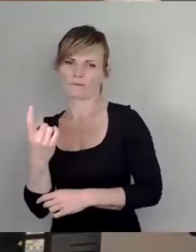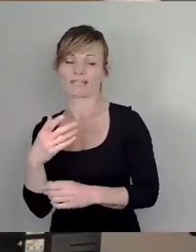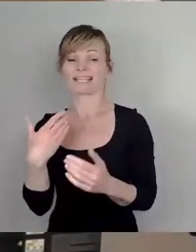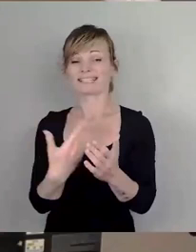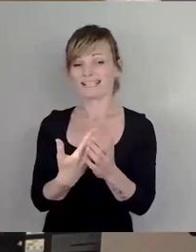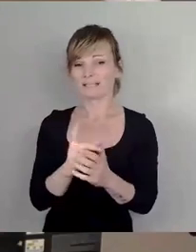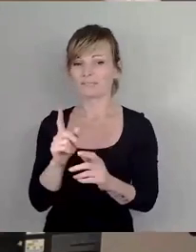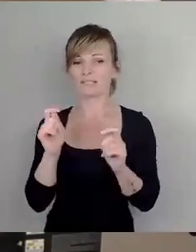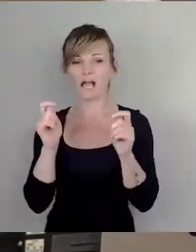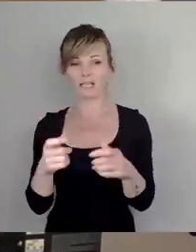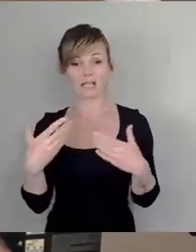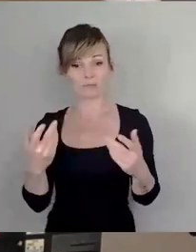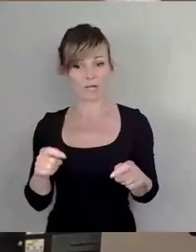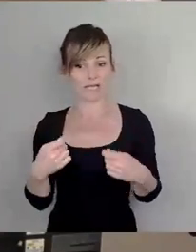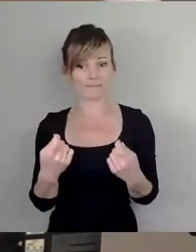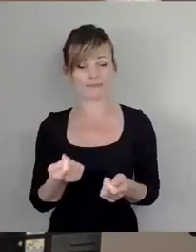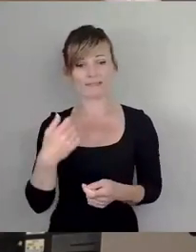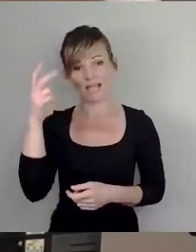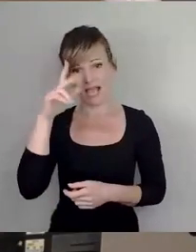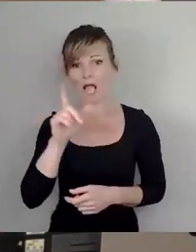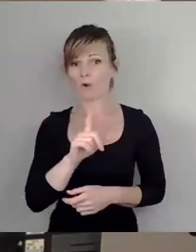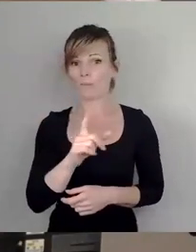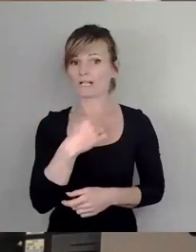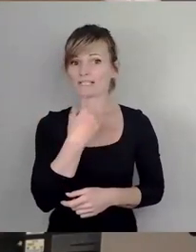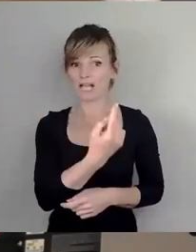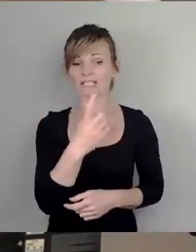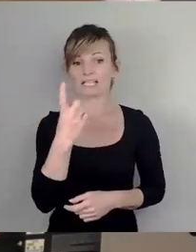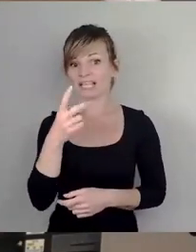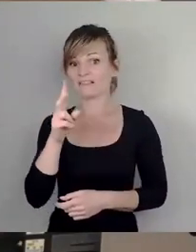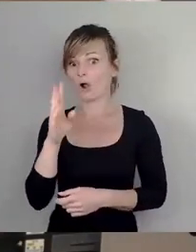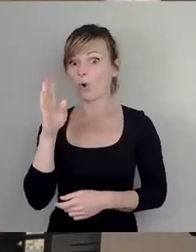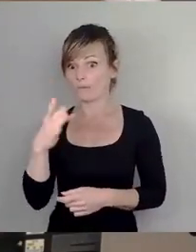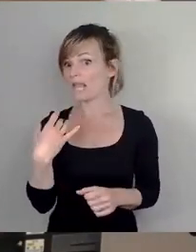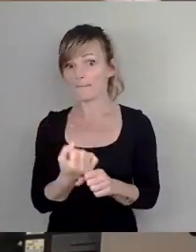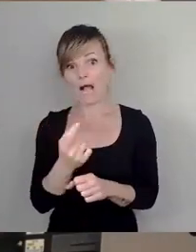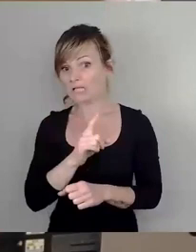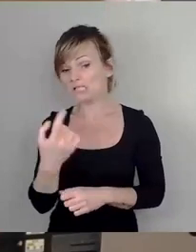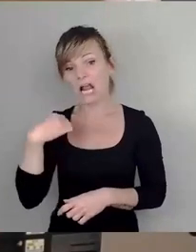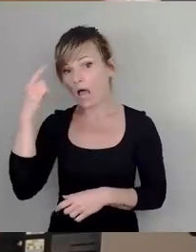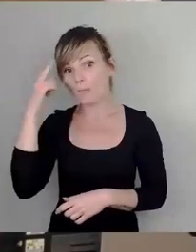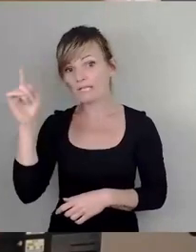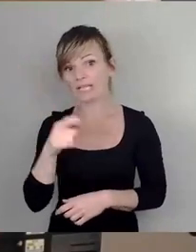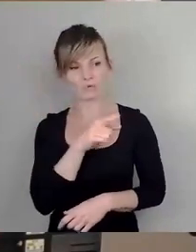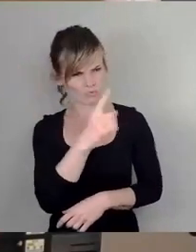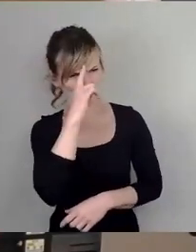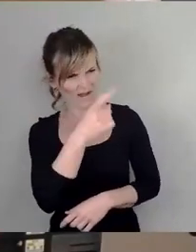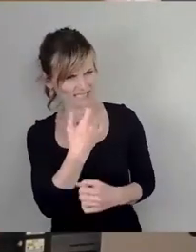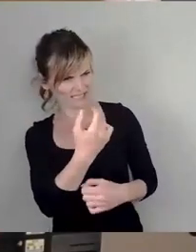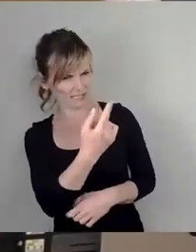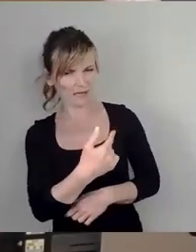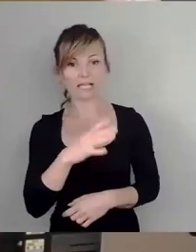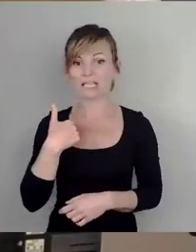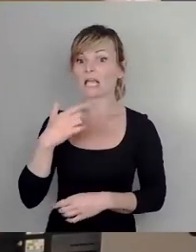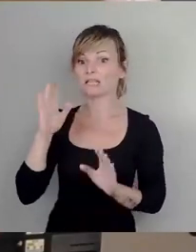Herr Lommel sagt, ich glaube nicht, dass die DVB das macht. Weiß er das? Muss man so konkret fragen? Ich darf von einem Fall berichten,